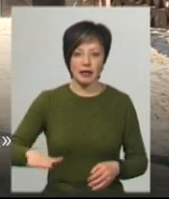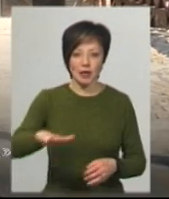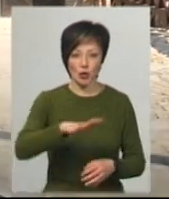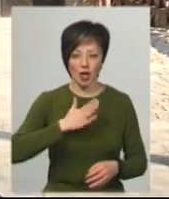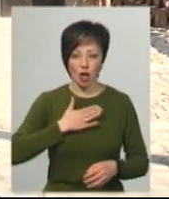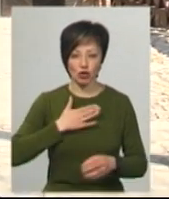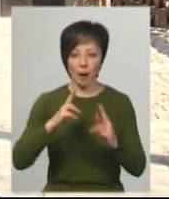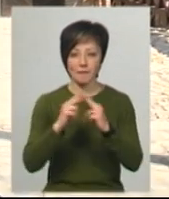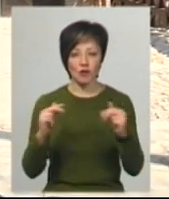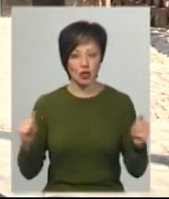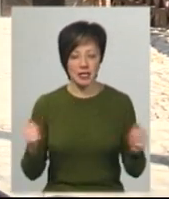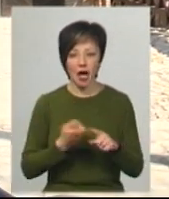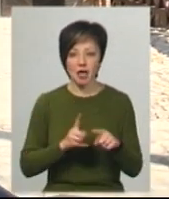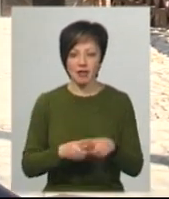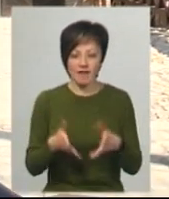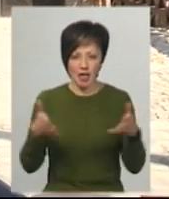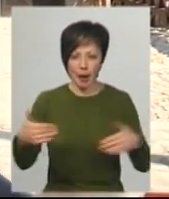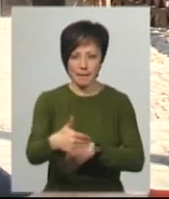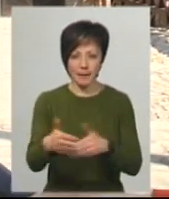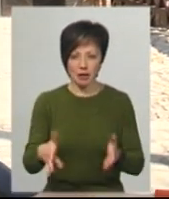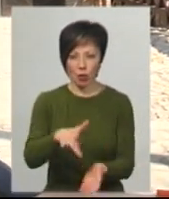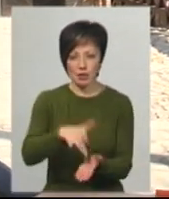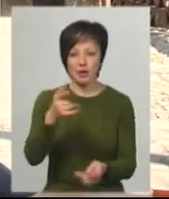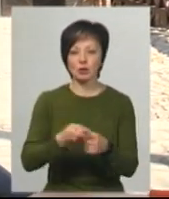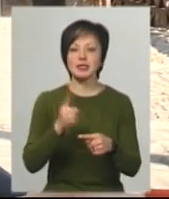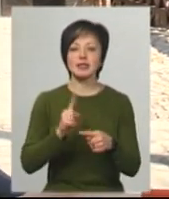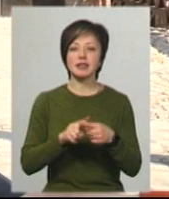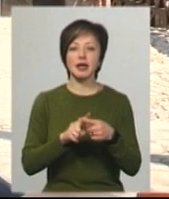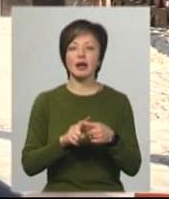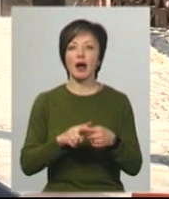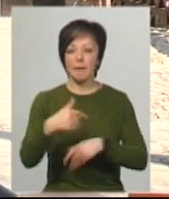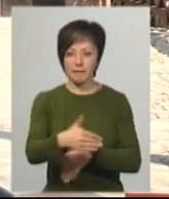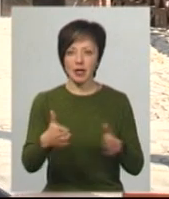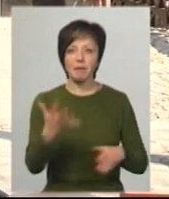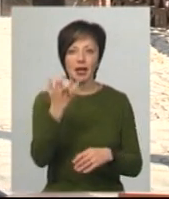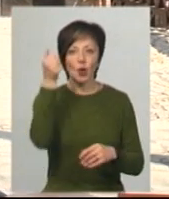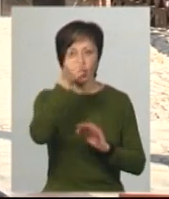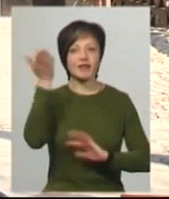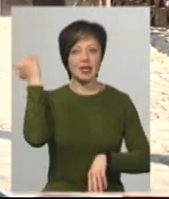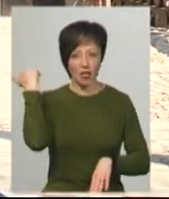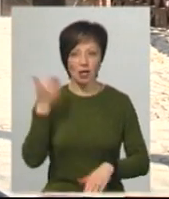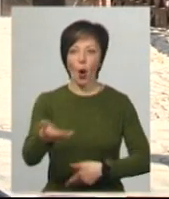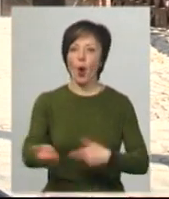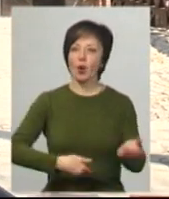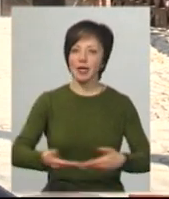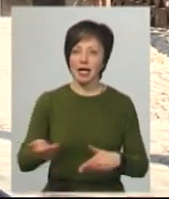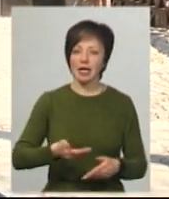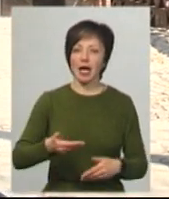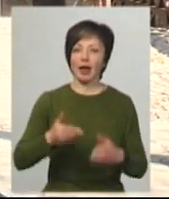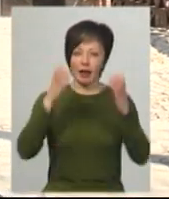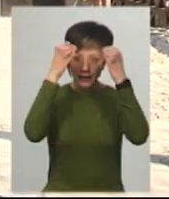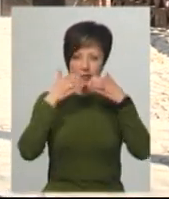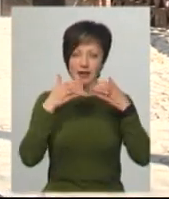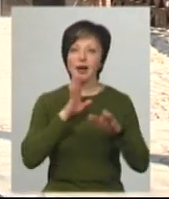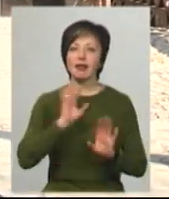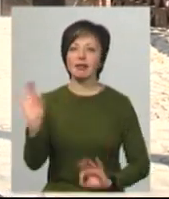фортеці, а ось ці великі плити, які по центру, це ті плити, по яких 500 років назад ще ходили лицарі, ходили